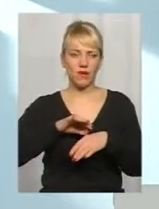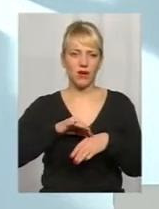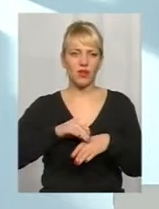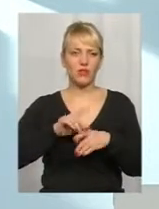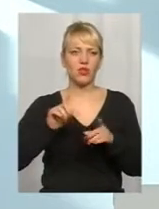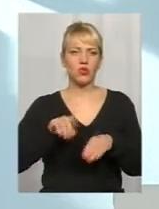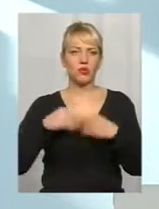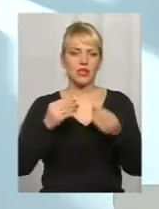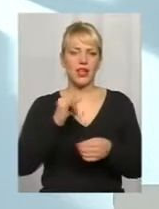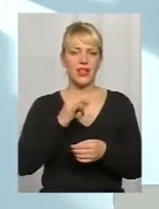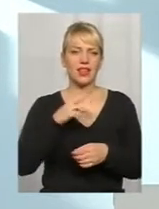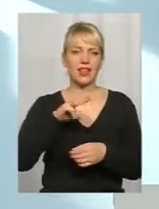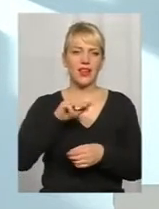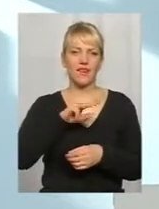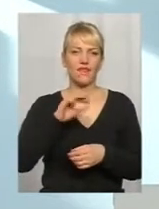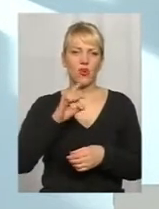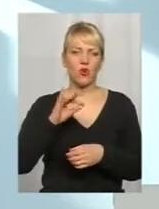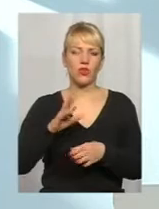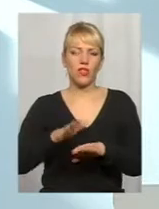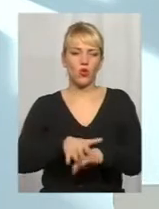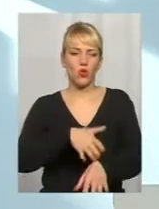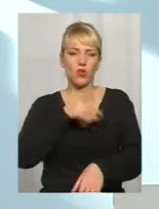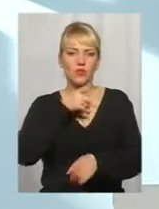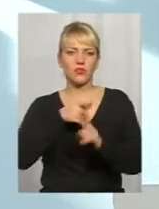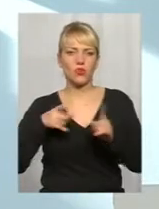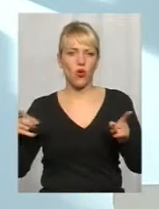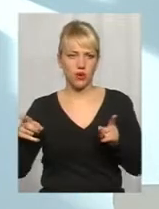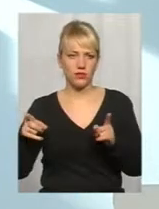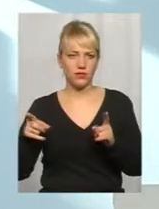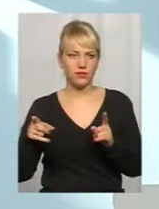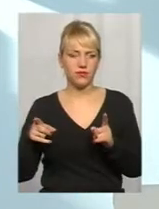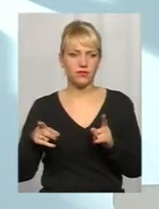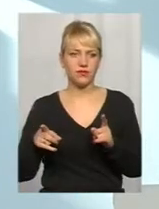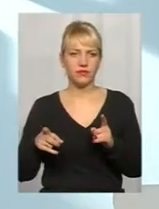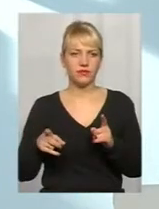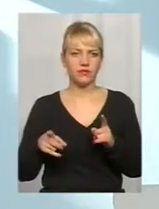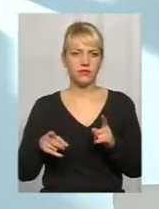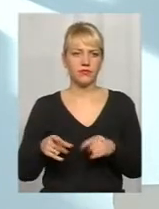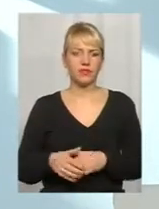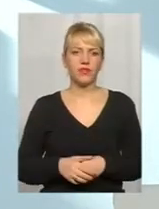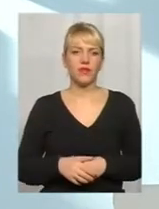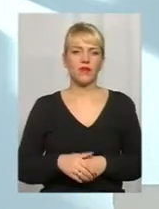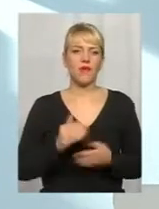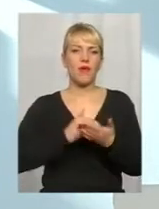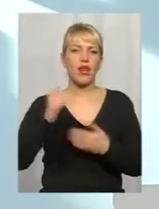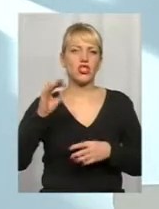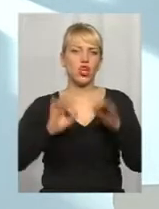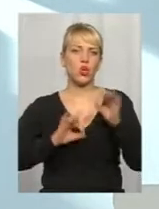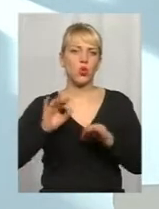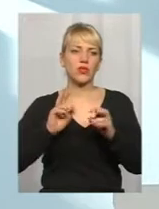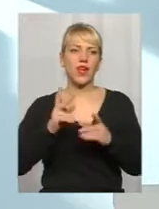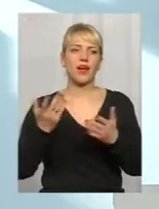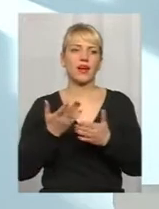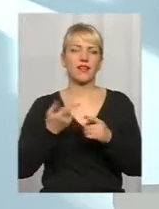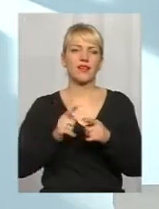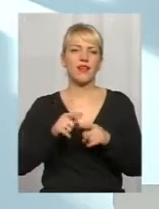назначати інтерферон, так, на хороший длительний срок, достаточно, в хороших, в высоких дозах, такі, як вони еффективні,